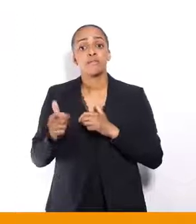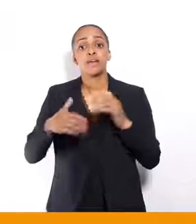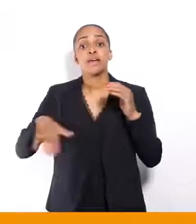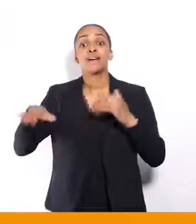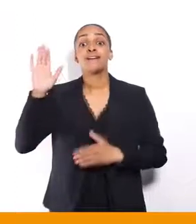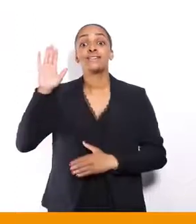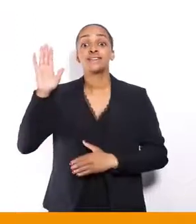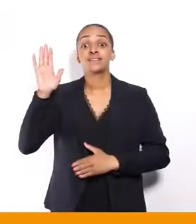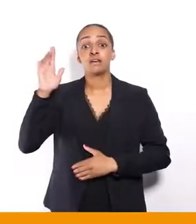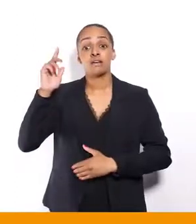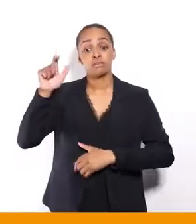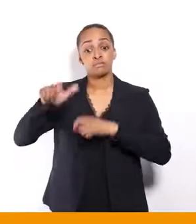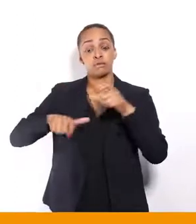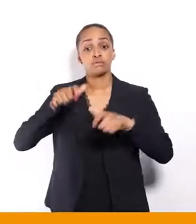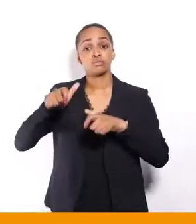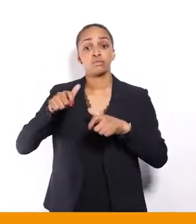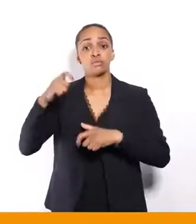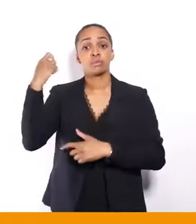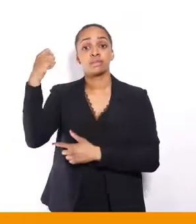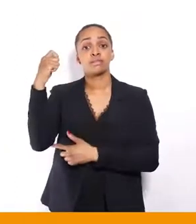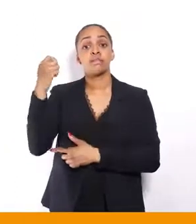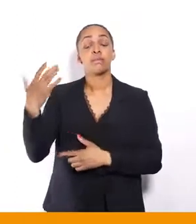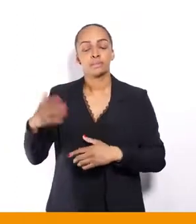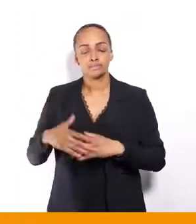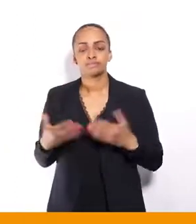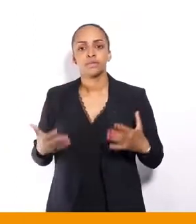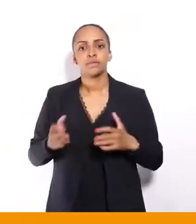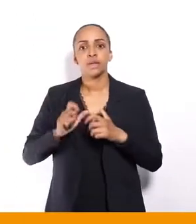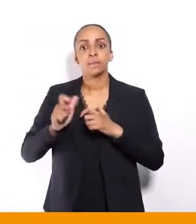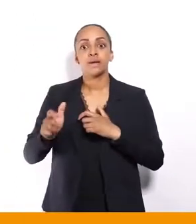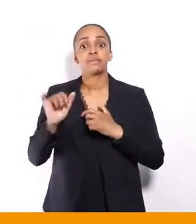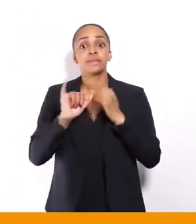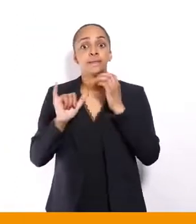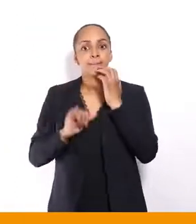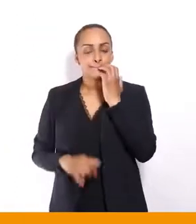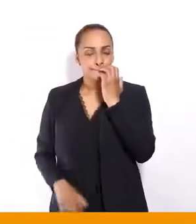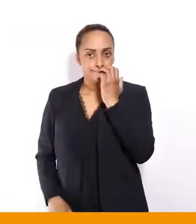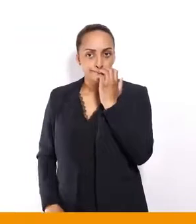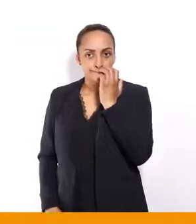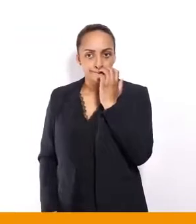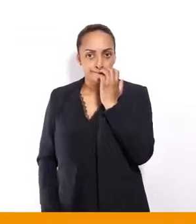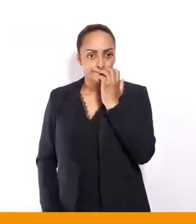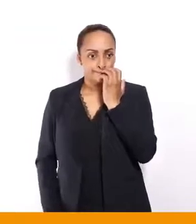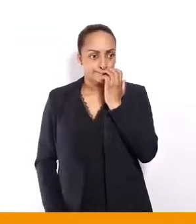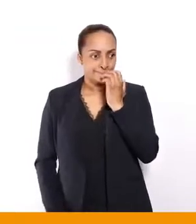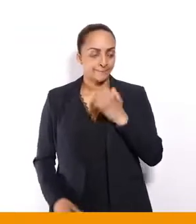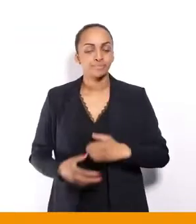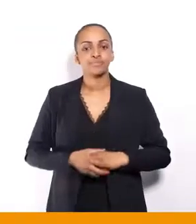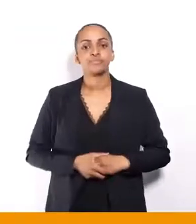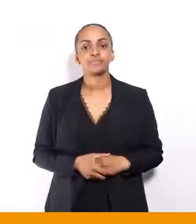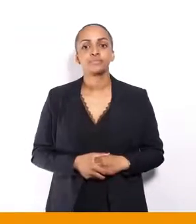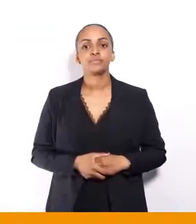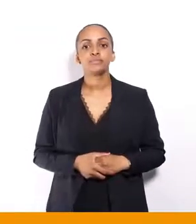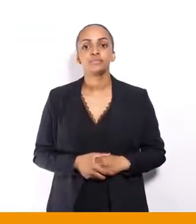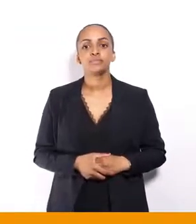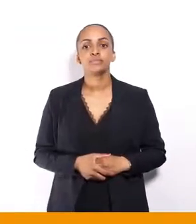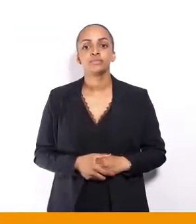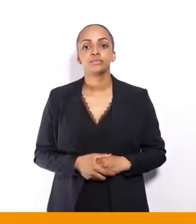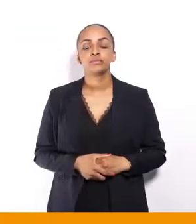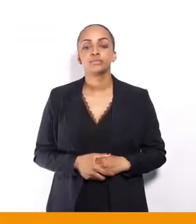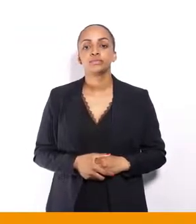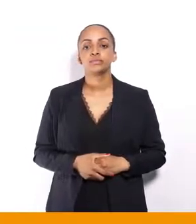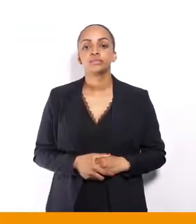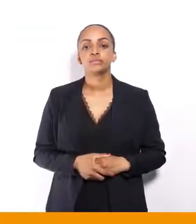L'élection présidentielle et nous passons maintenant la parole avec, nous allons diffuser maintenant plutôt, excusez-moi,